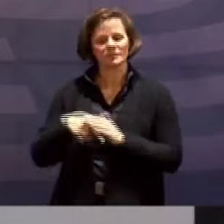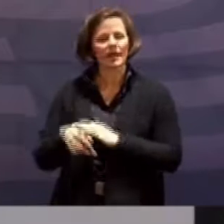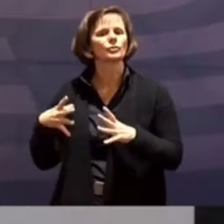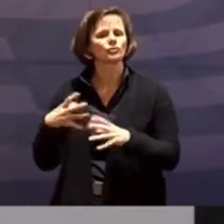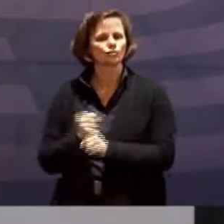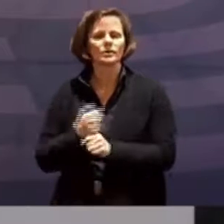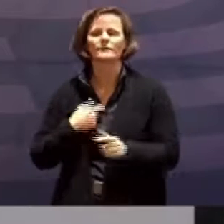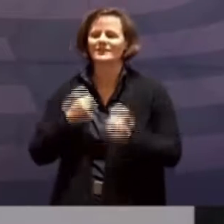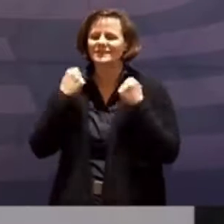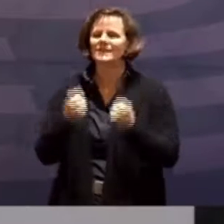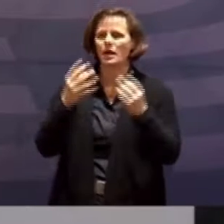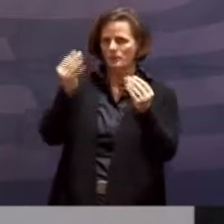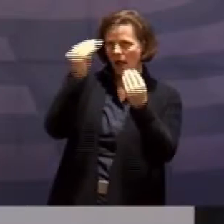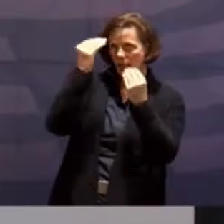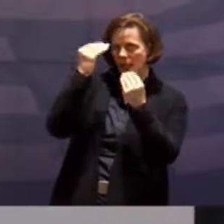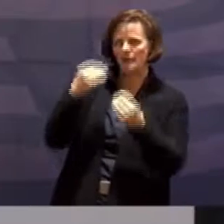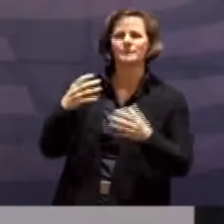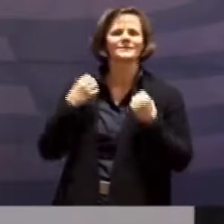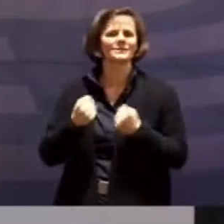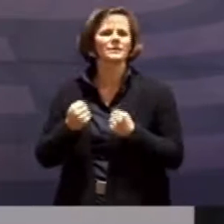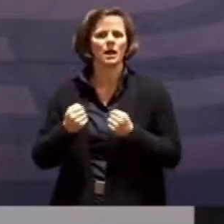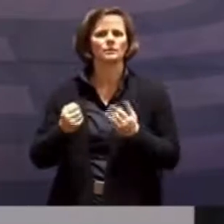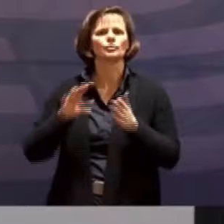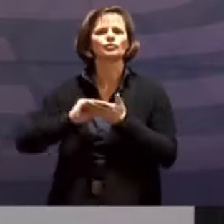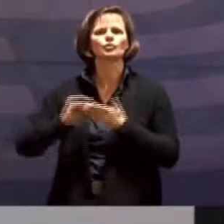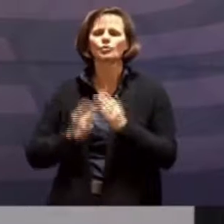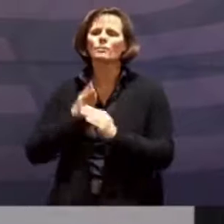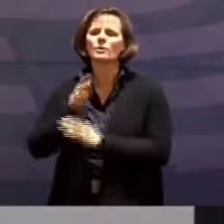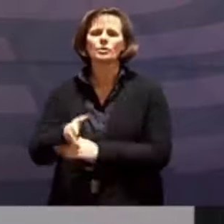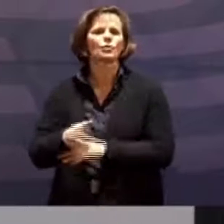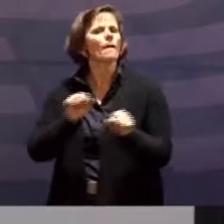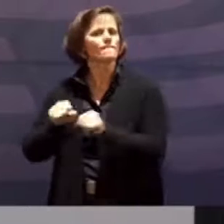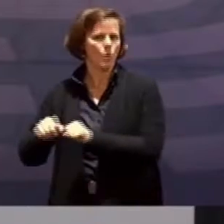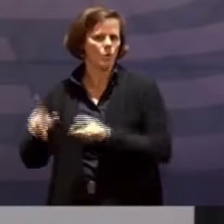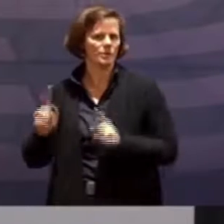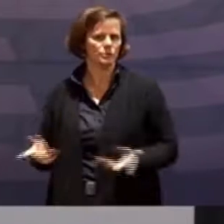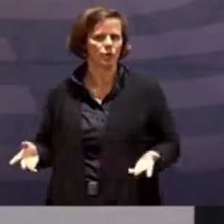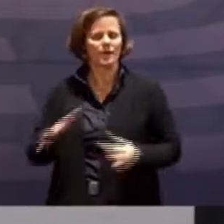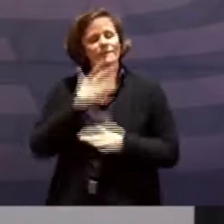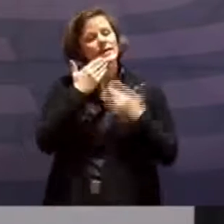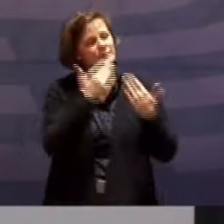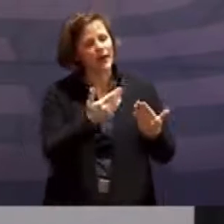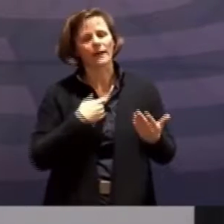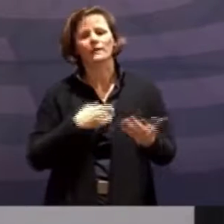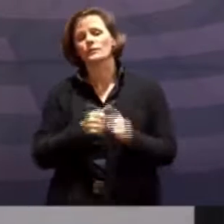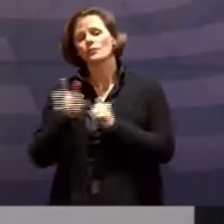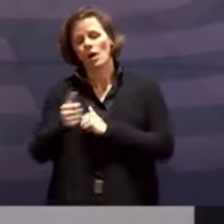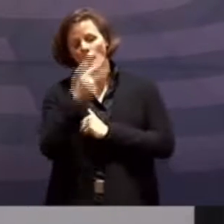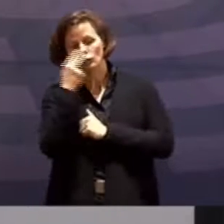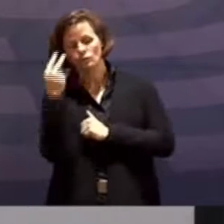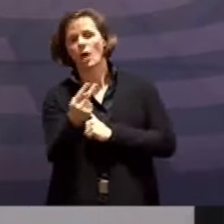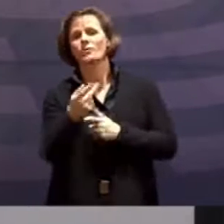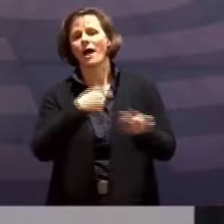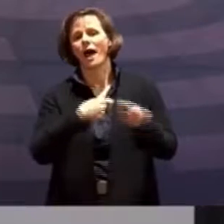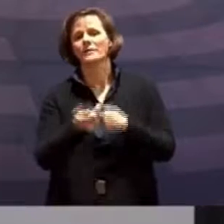sicheres Lernen und Aufhalten in Schule zu ermöglichen. Vielen Dank an dieser Stelle auch an das vorausschauende Handeln der Bildungsbehörde und des